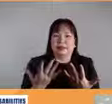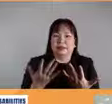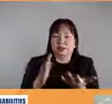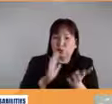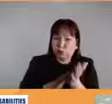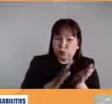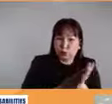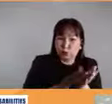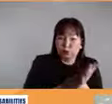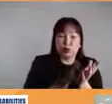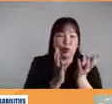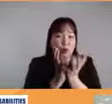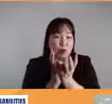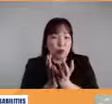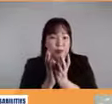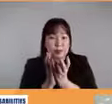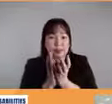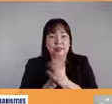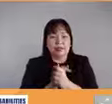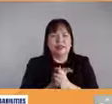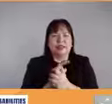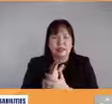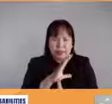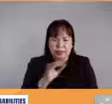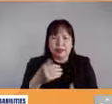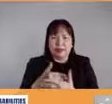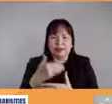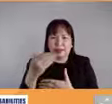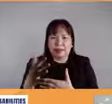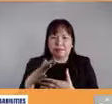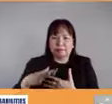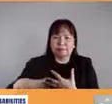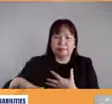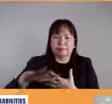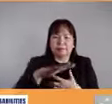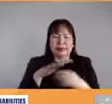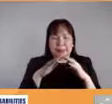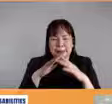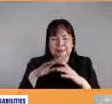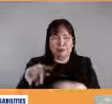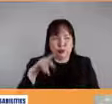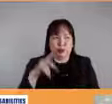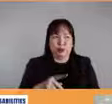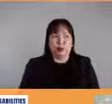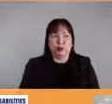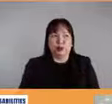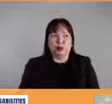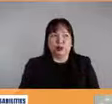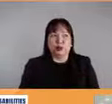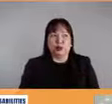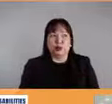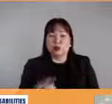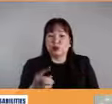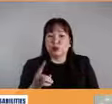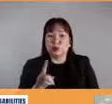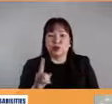sa komunidad at saka sa ating bayan. So, kasi participation.